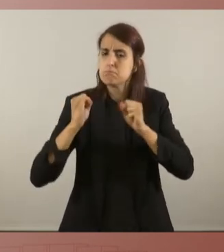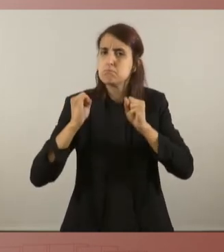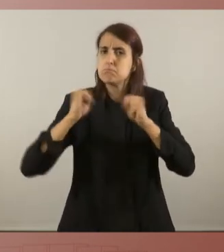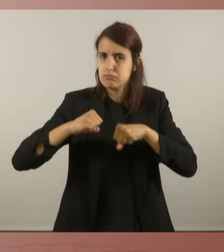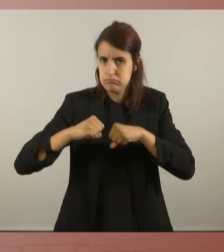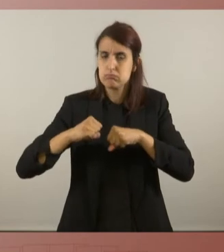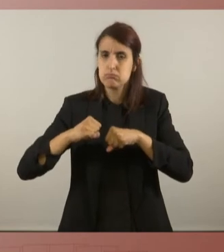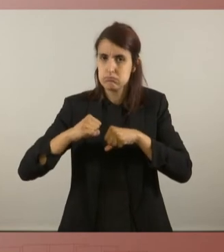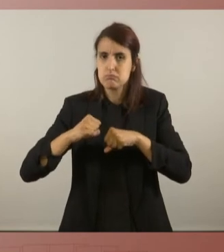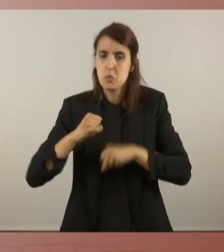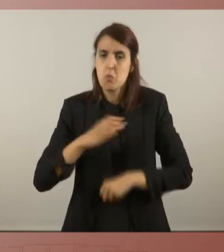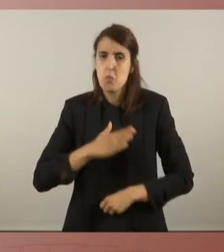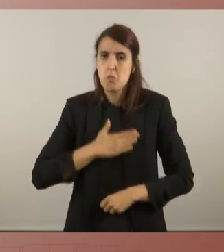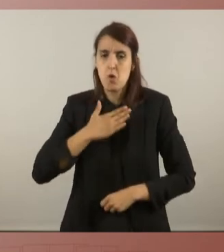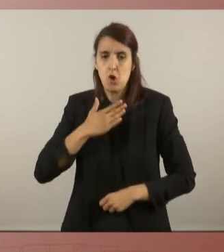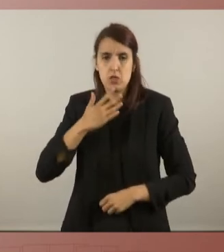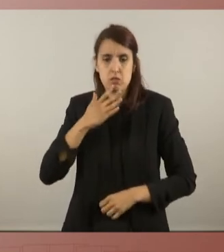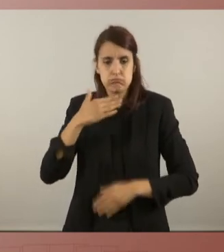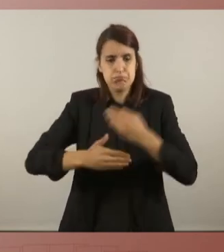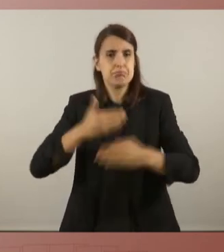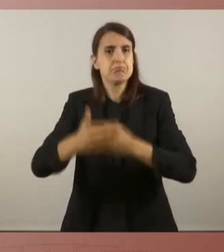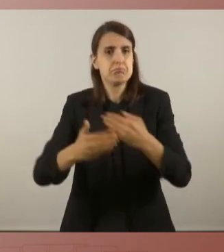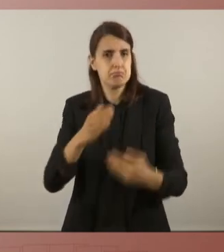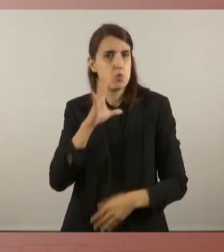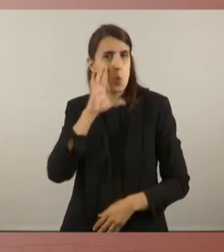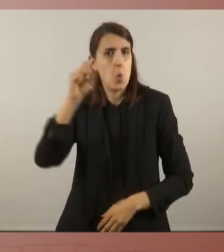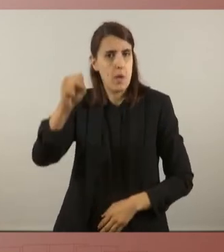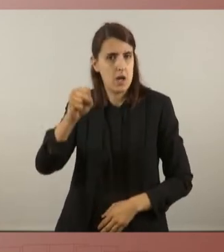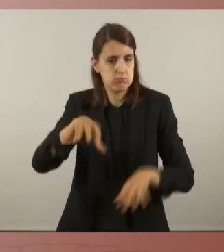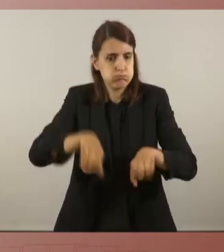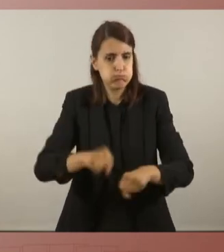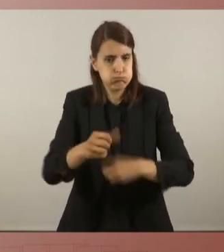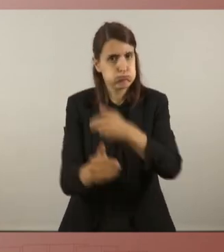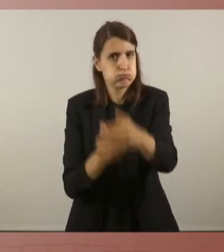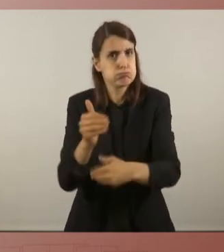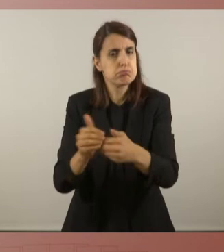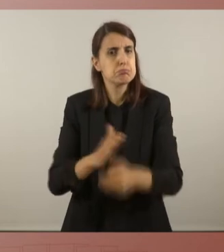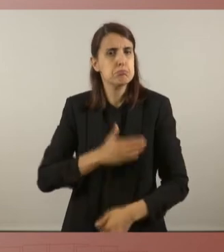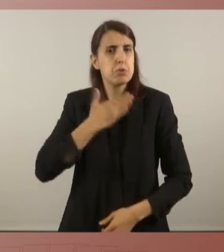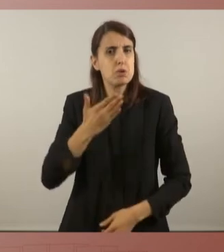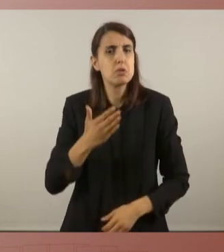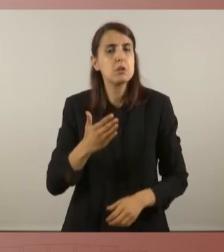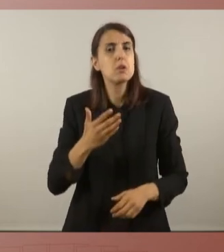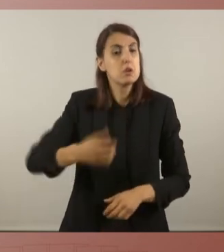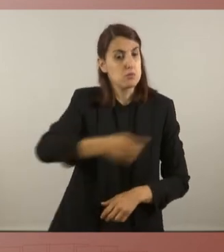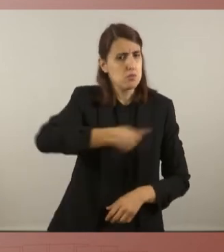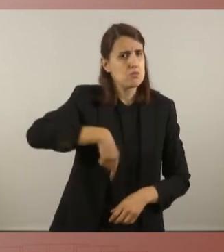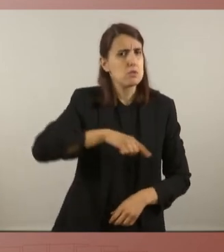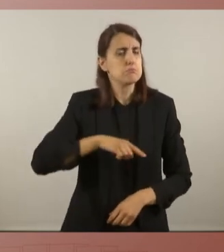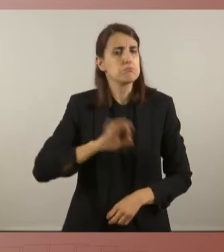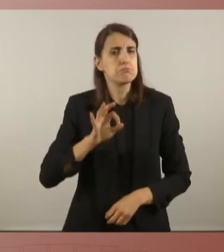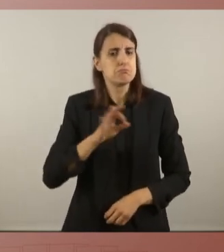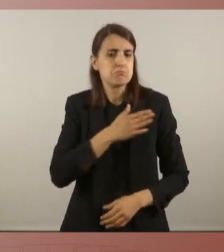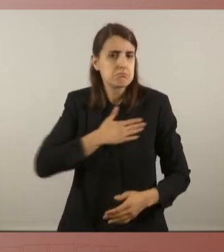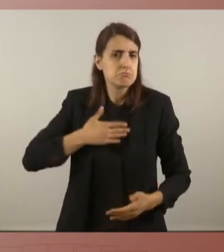permeten engegar aquesta legislatura, i, per tant, nosaltres estem disposats i disposades a